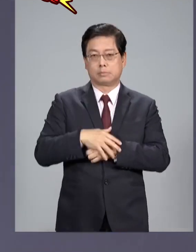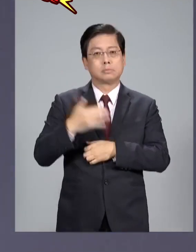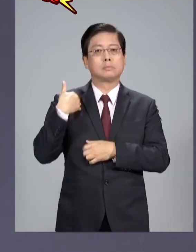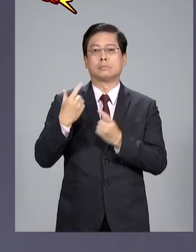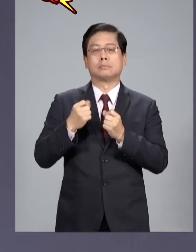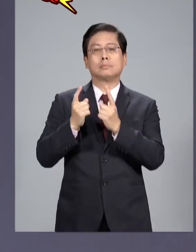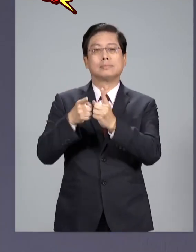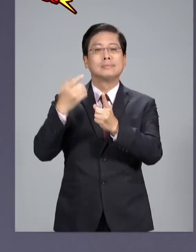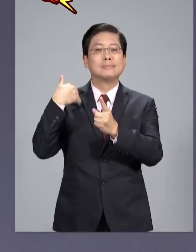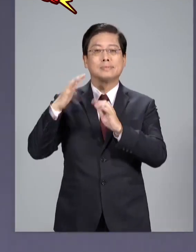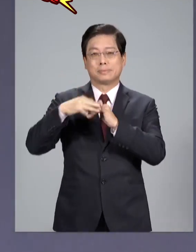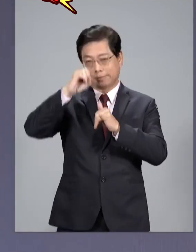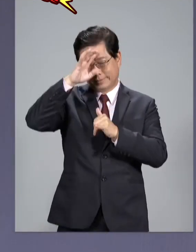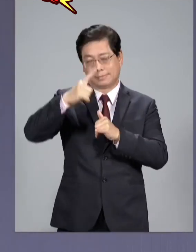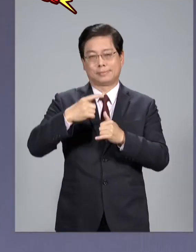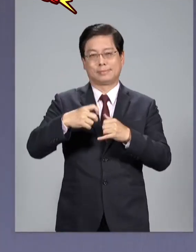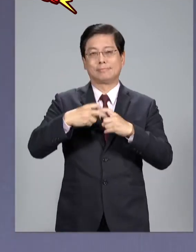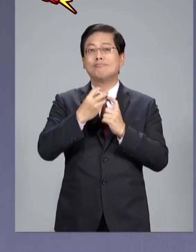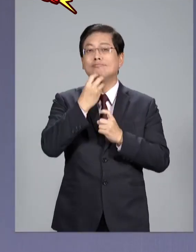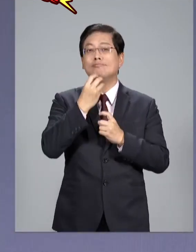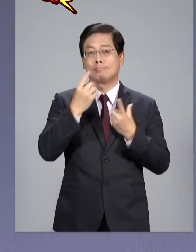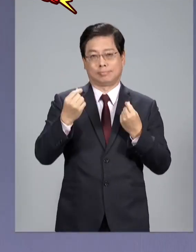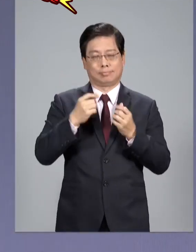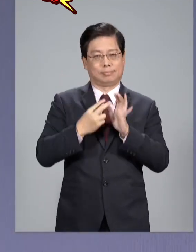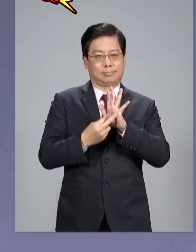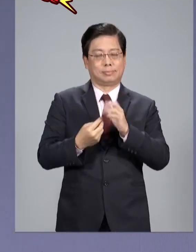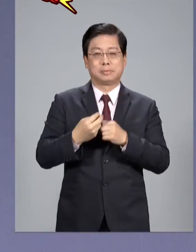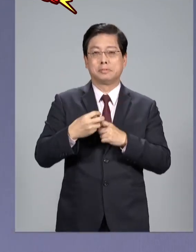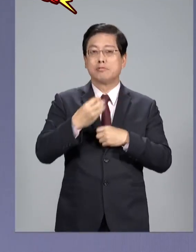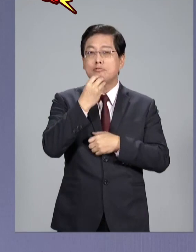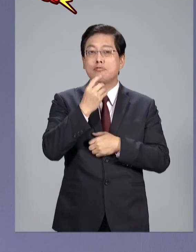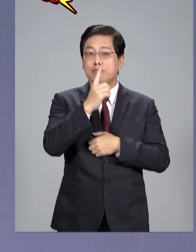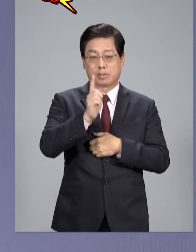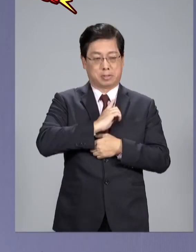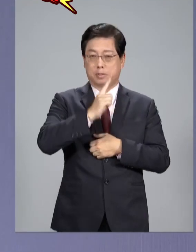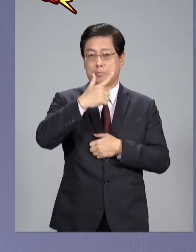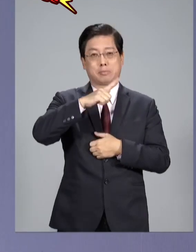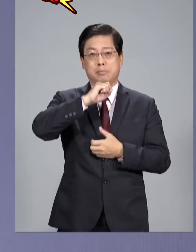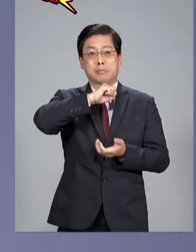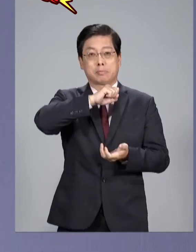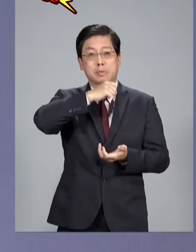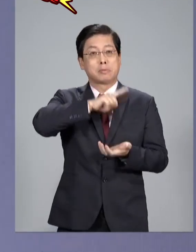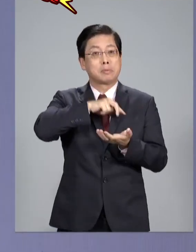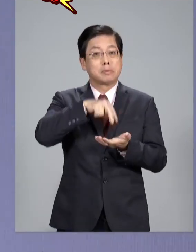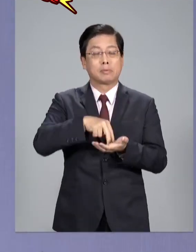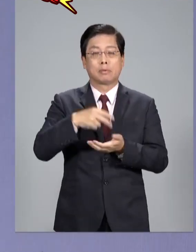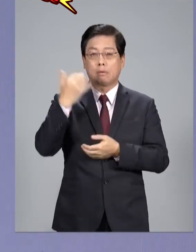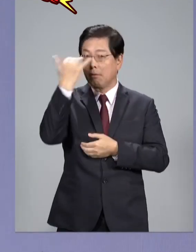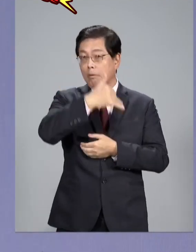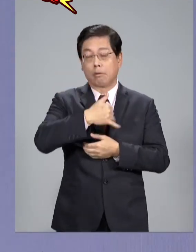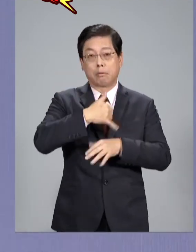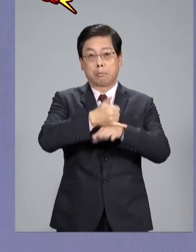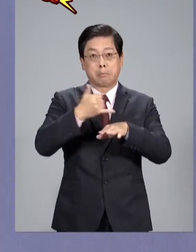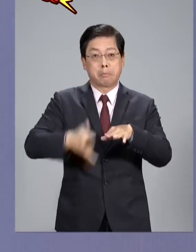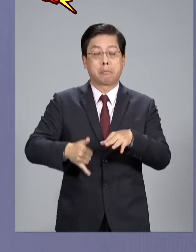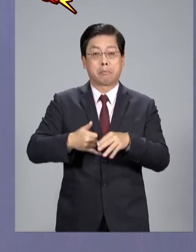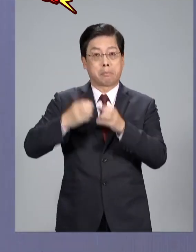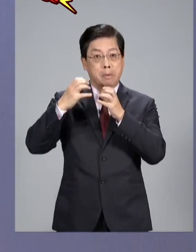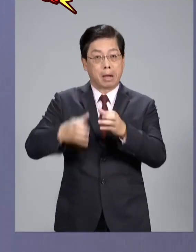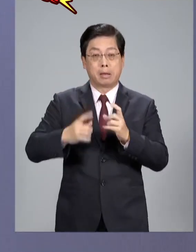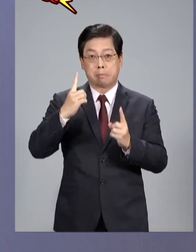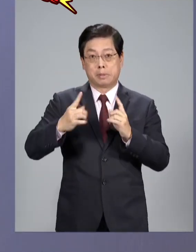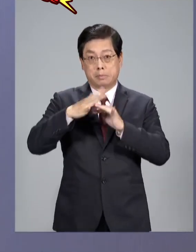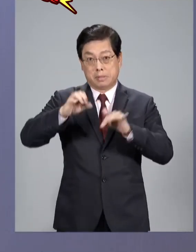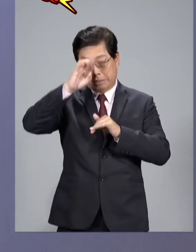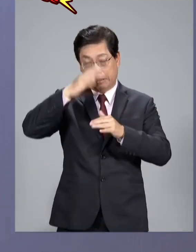對當時的國民黨主席李登輝講李登輝說他不是台獨那結果李登輝認滿以後組織一個比民進